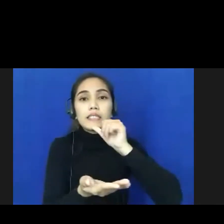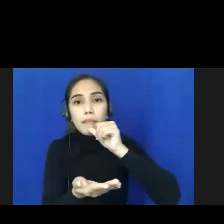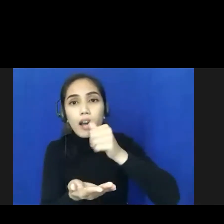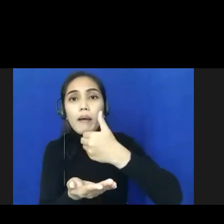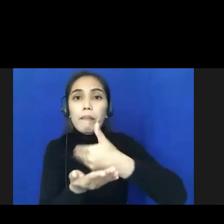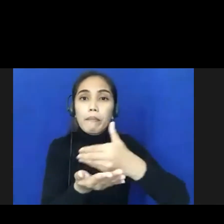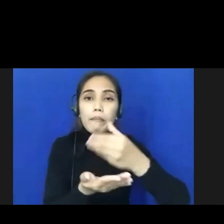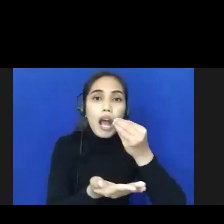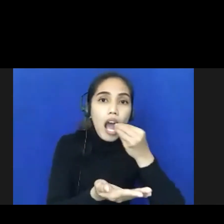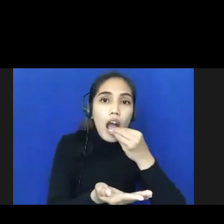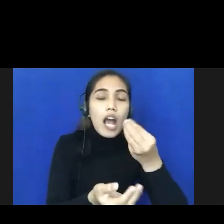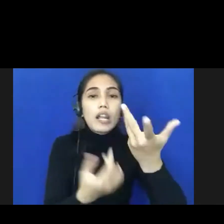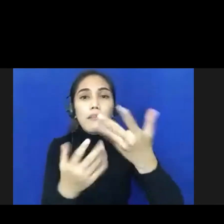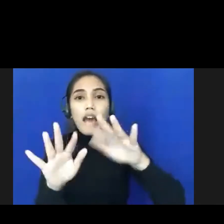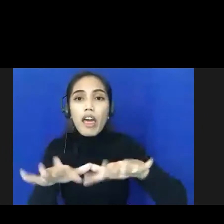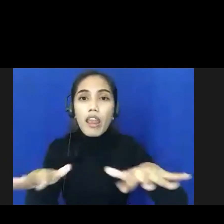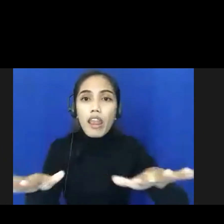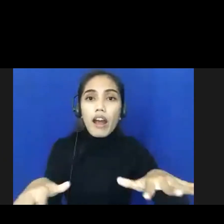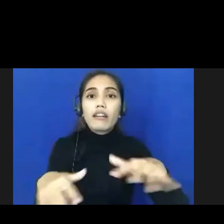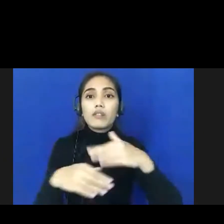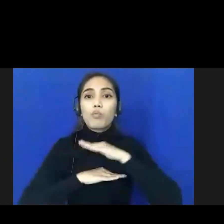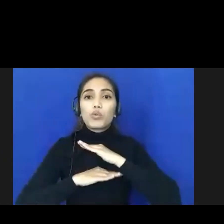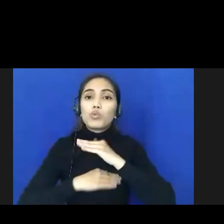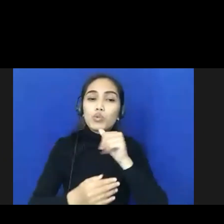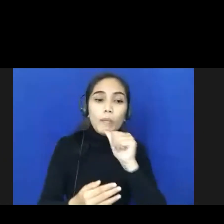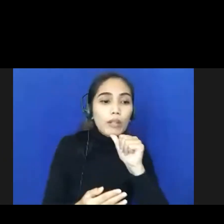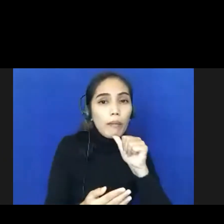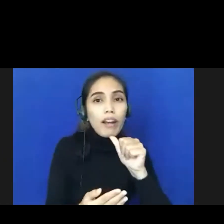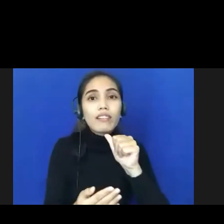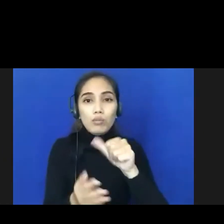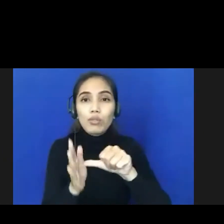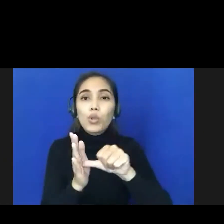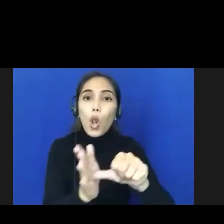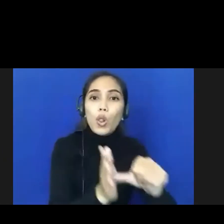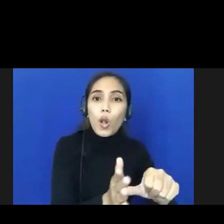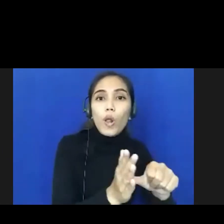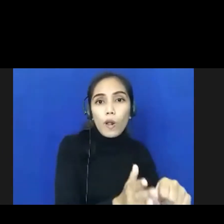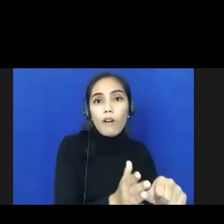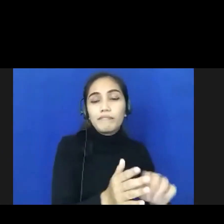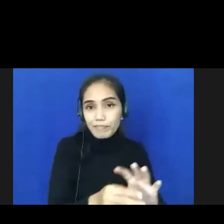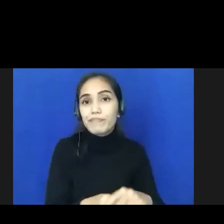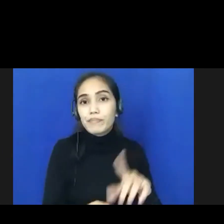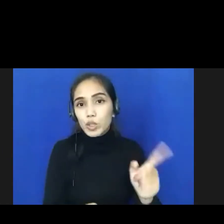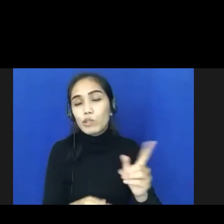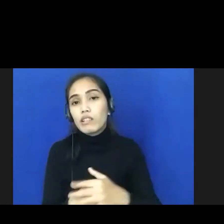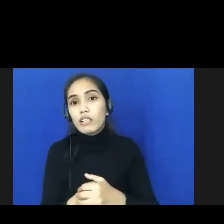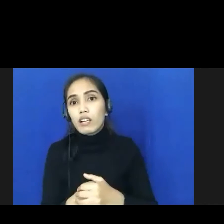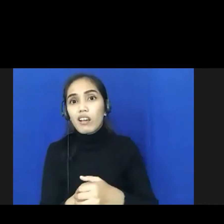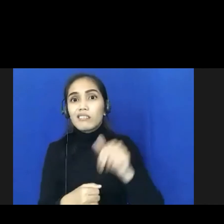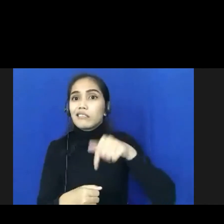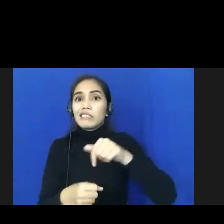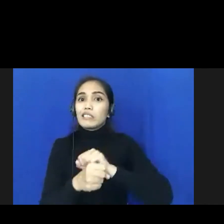bagi anak-anak yang membutuhkan pertolongan memang di era COVID ini